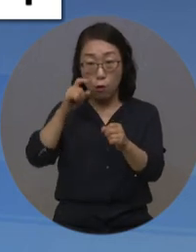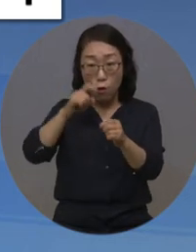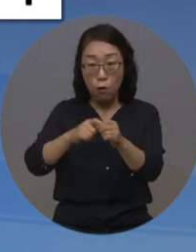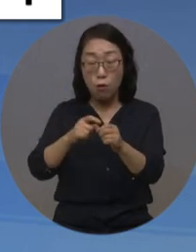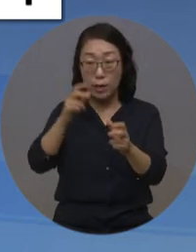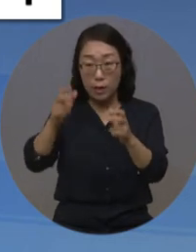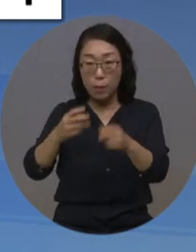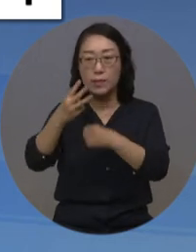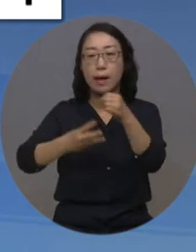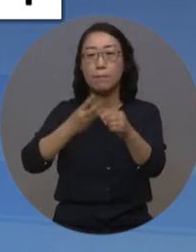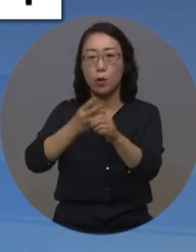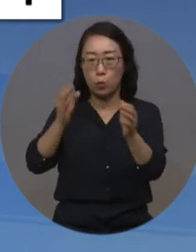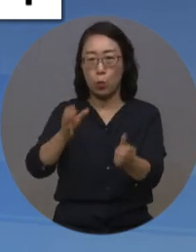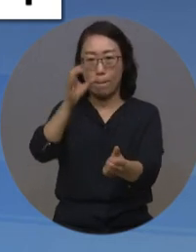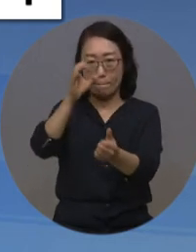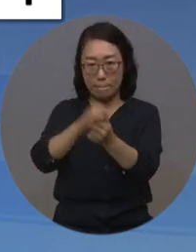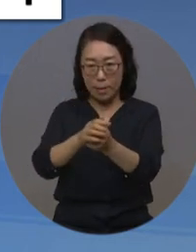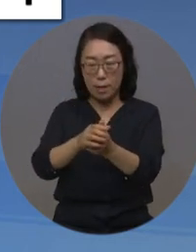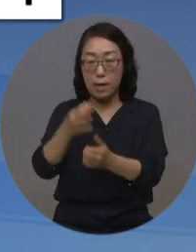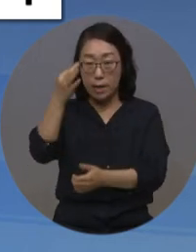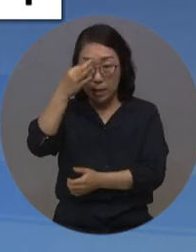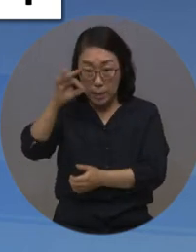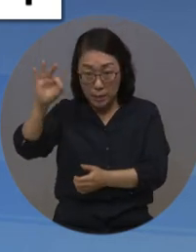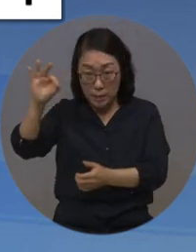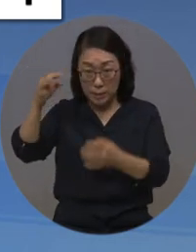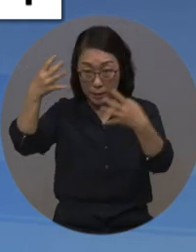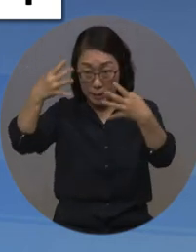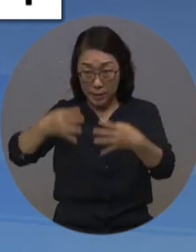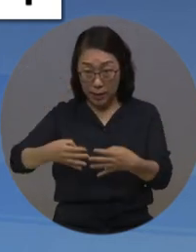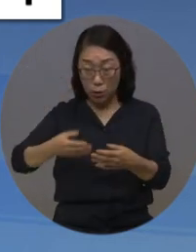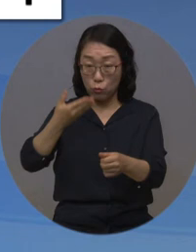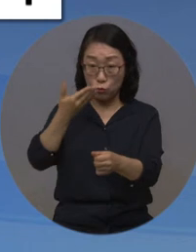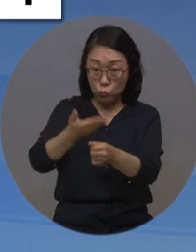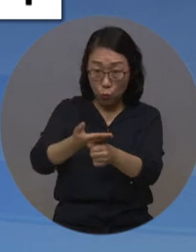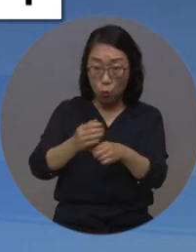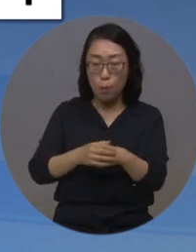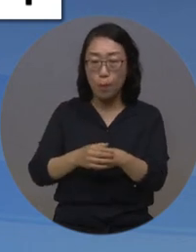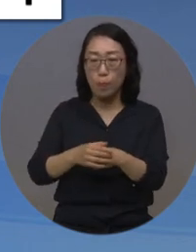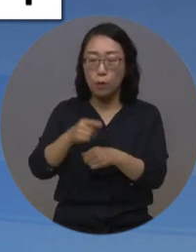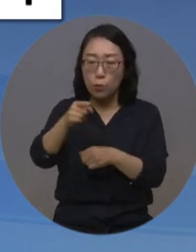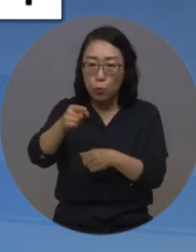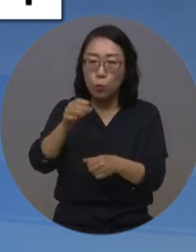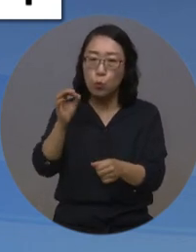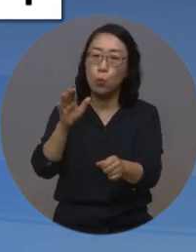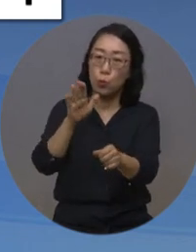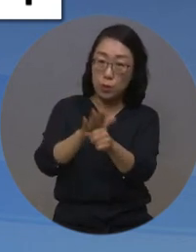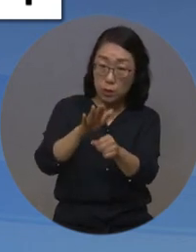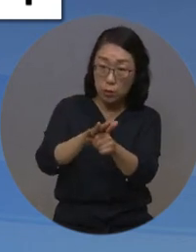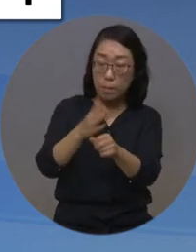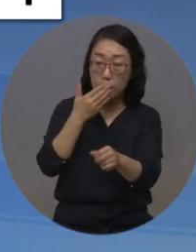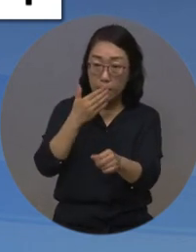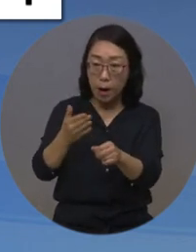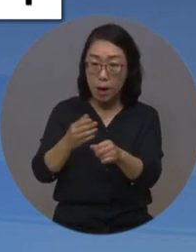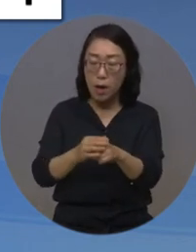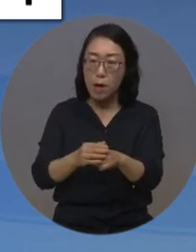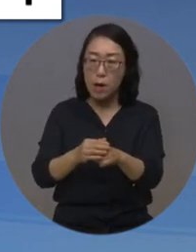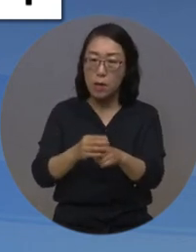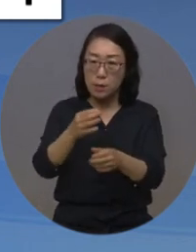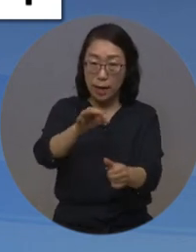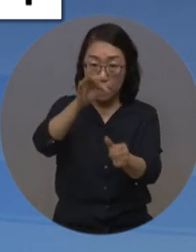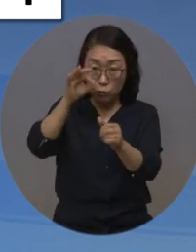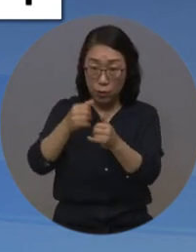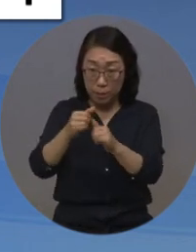유효하며 사회적기업 인증 추천 자격이 부여되고 고용노동부의 재정지원 사업에 선정될 경우 인건비와